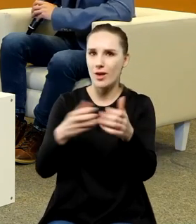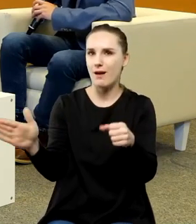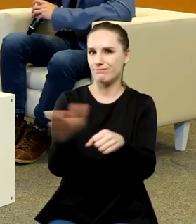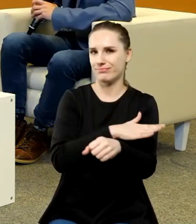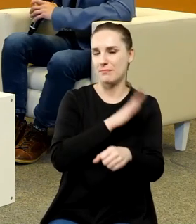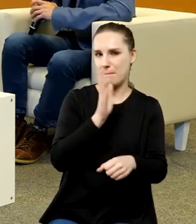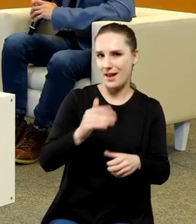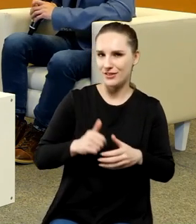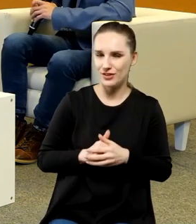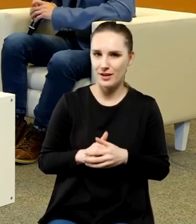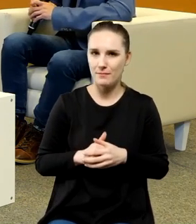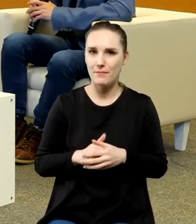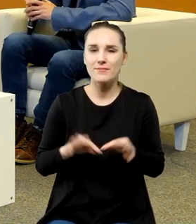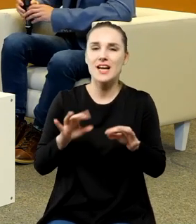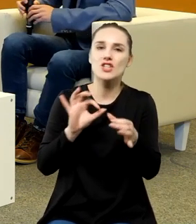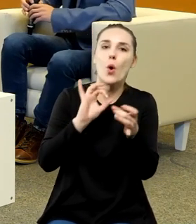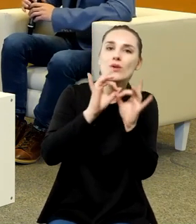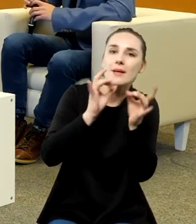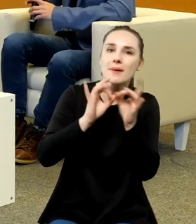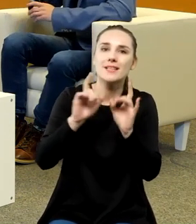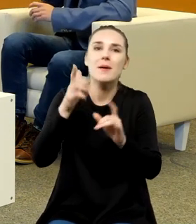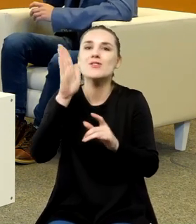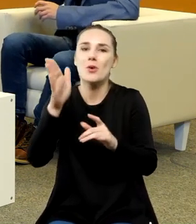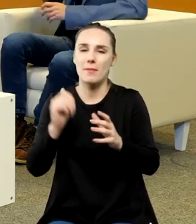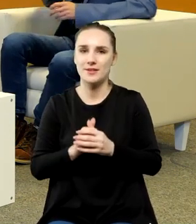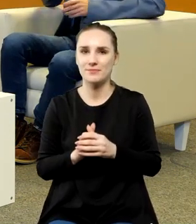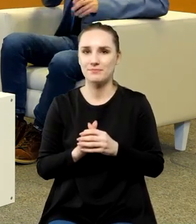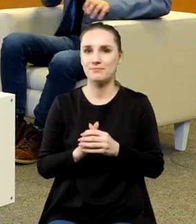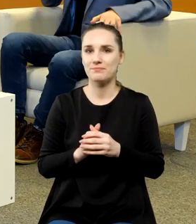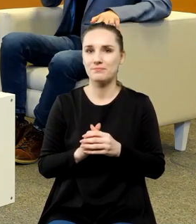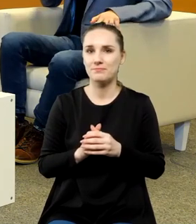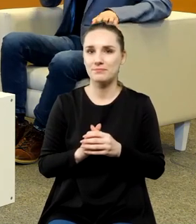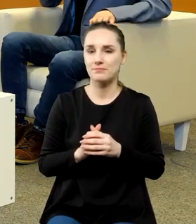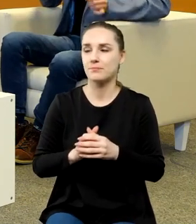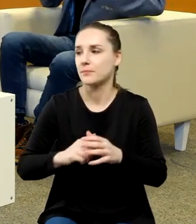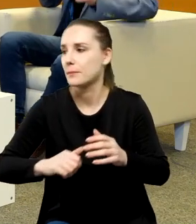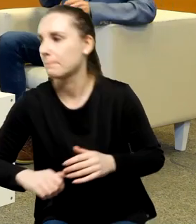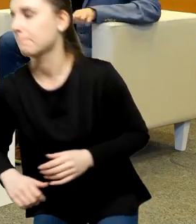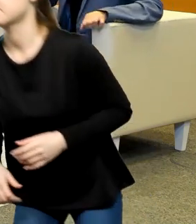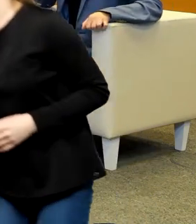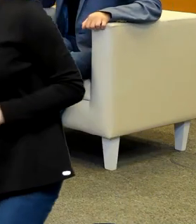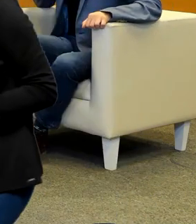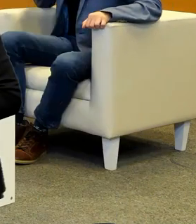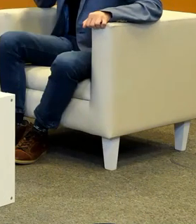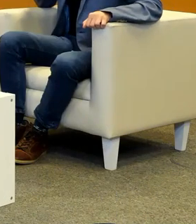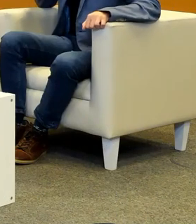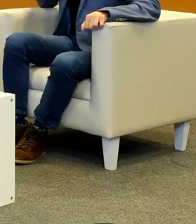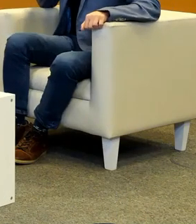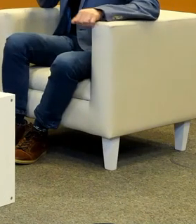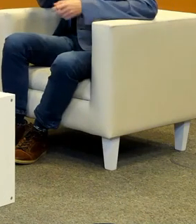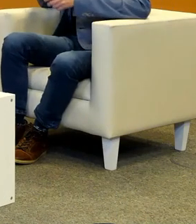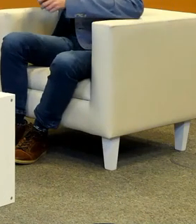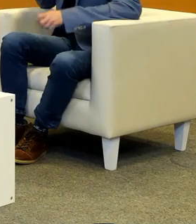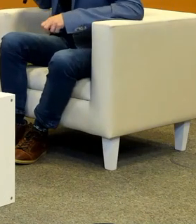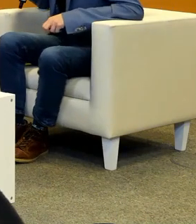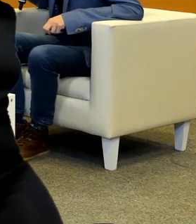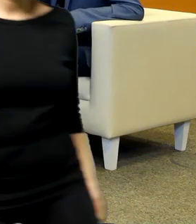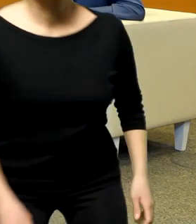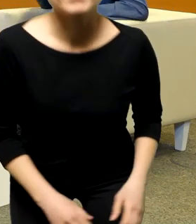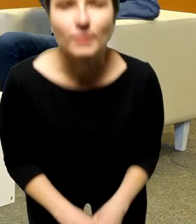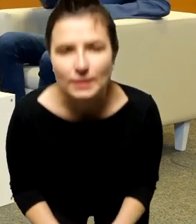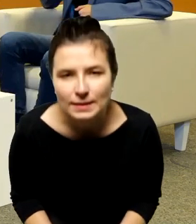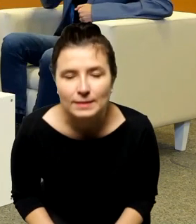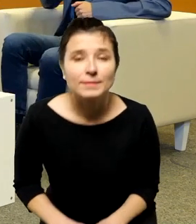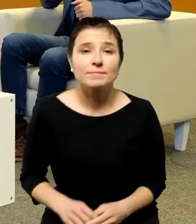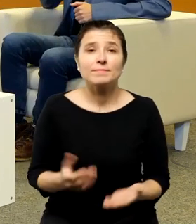w miejscach gdzie teraz tylko gdybamy tak jest nie wiem czy to dobra wiadomość że on będzie taki jaki my byśmy chcieli czy to zła wiadomość bo to pytanie o to jacy my